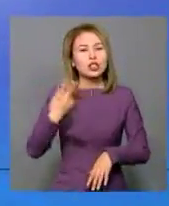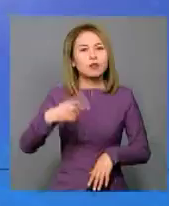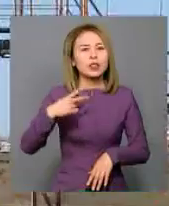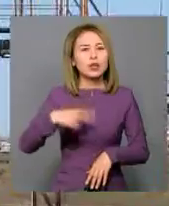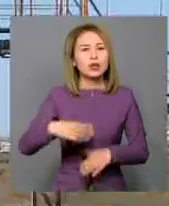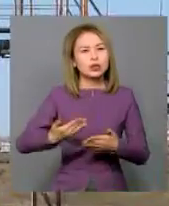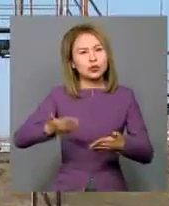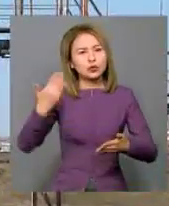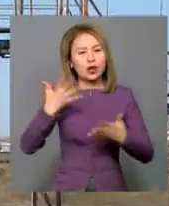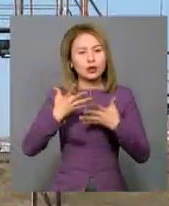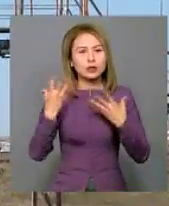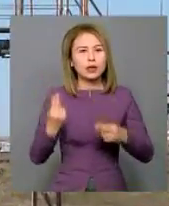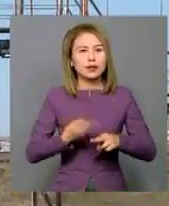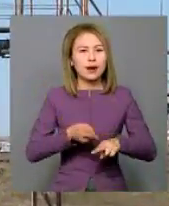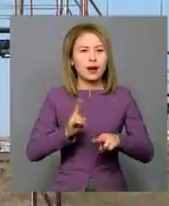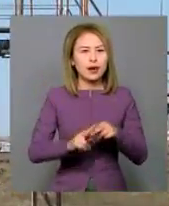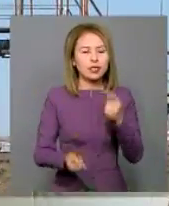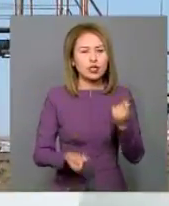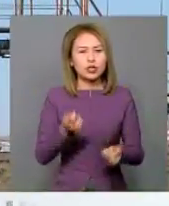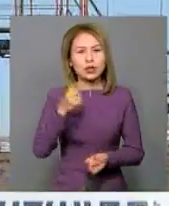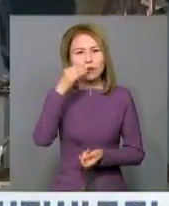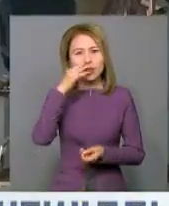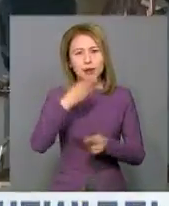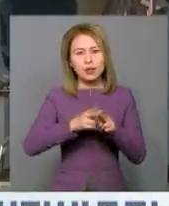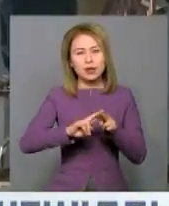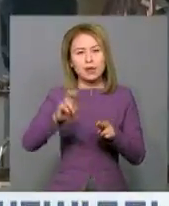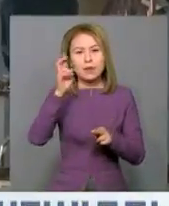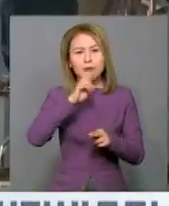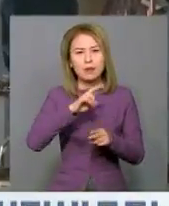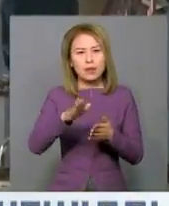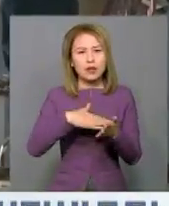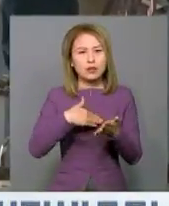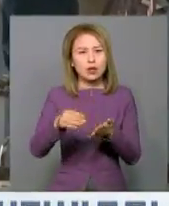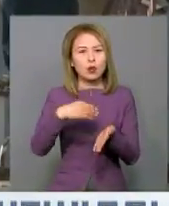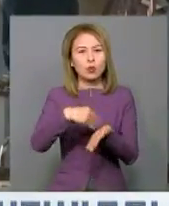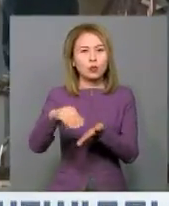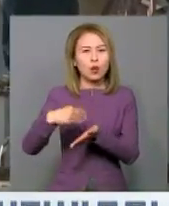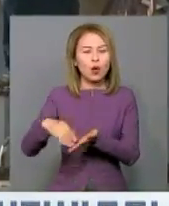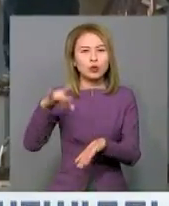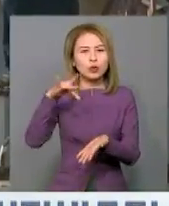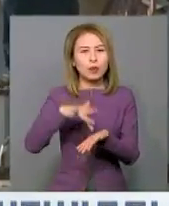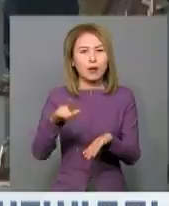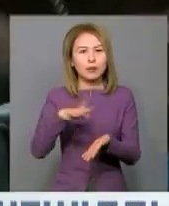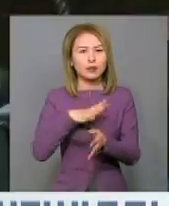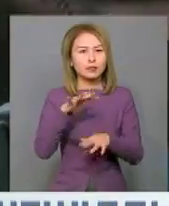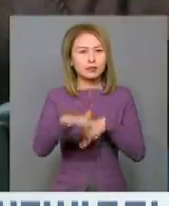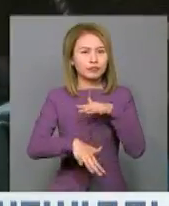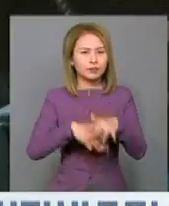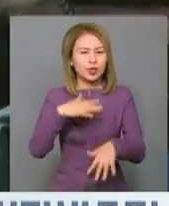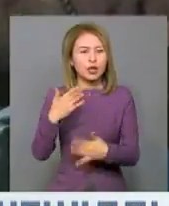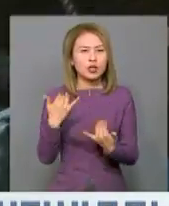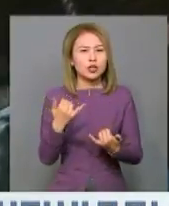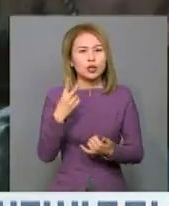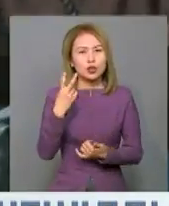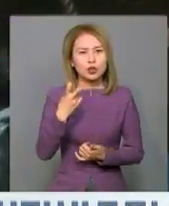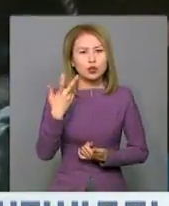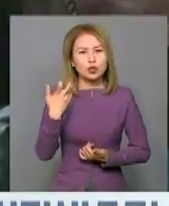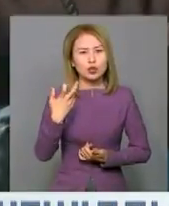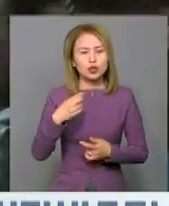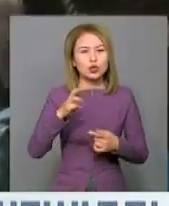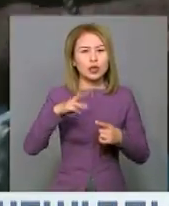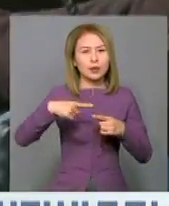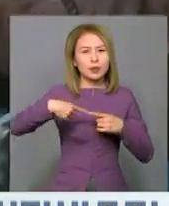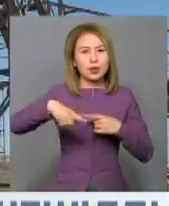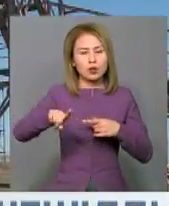осыдан жерма шақтығын бұрын декандарға арзан жанар жағармайды алу үшін облыс орталығына сабылуға тура келеді. Бұл әсіресе 200